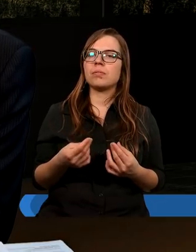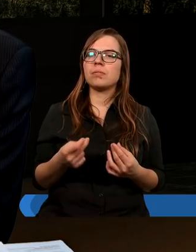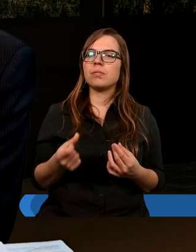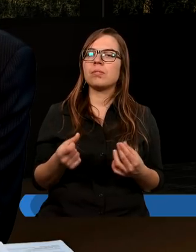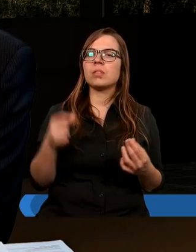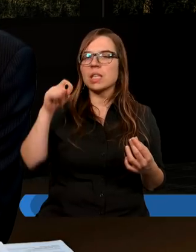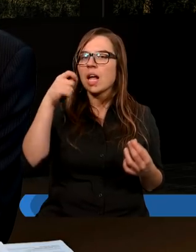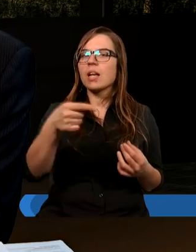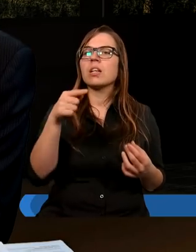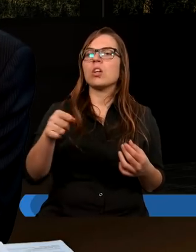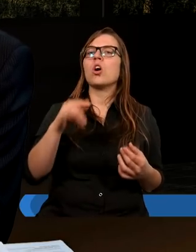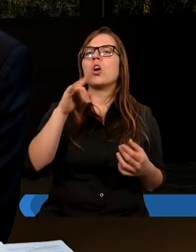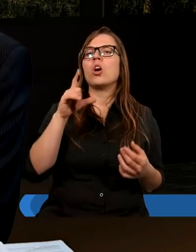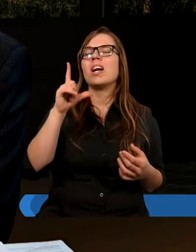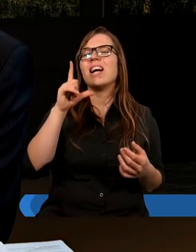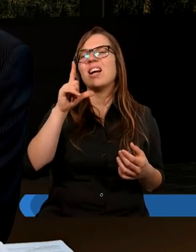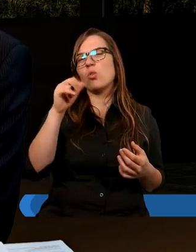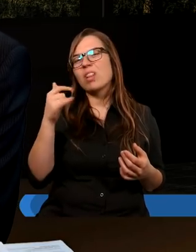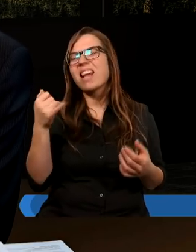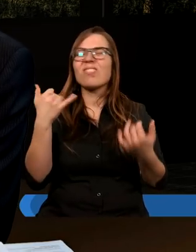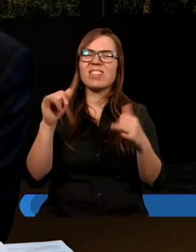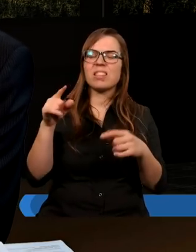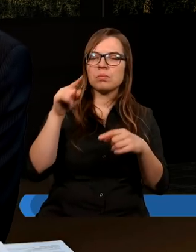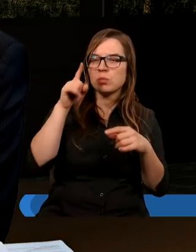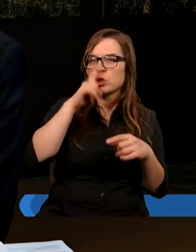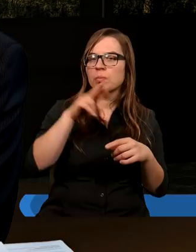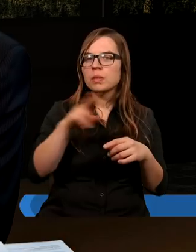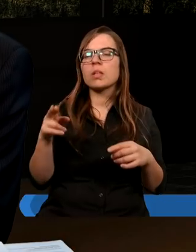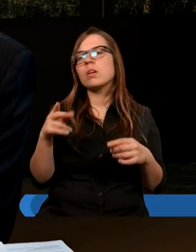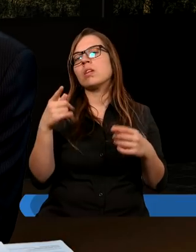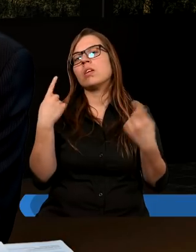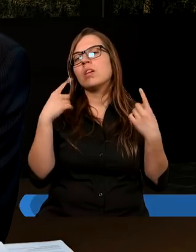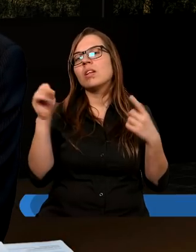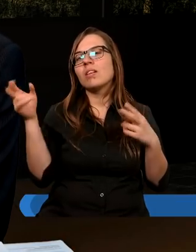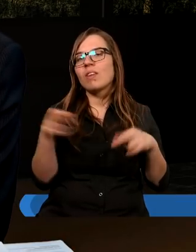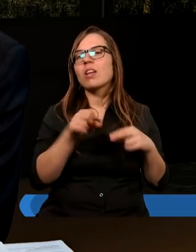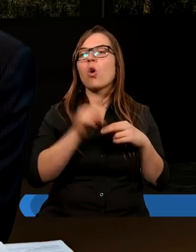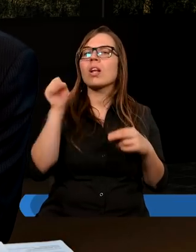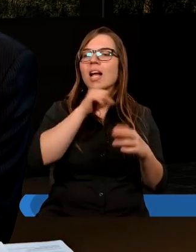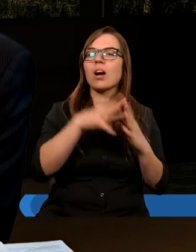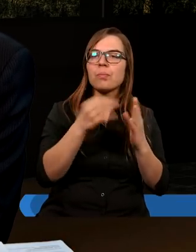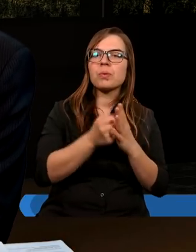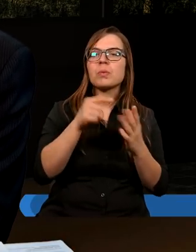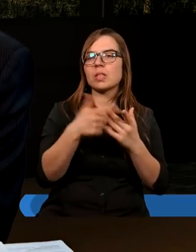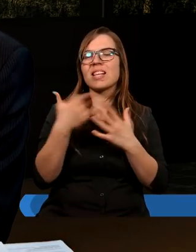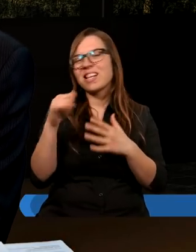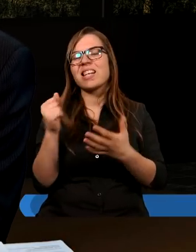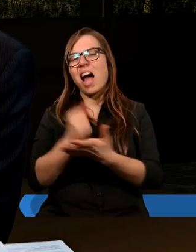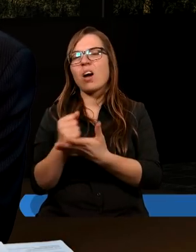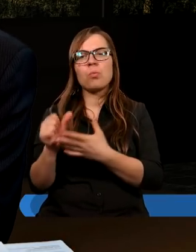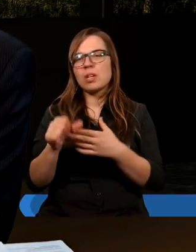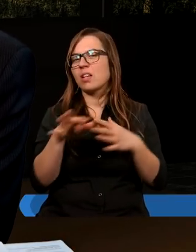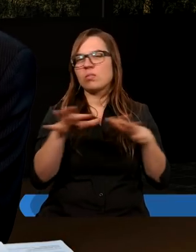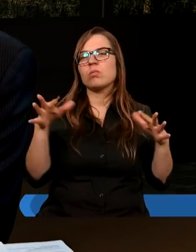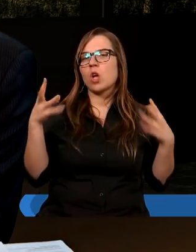nazywając to judaizowaniem i wracaniem do Starego Przymierza i tak dalej. Tych argumentów